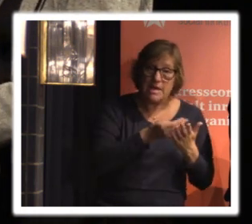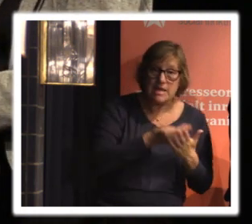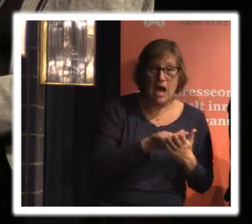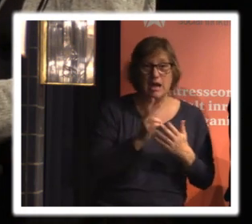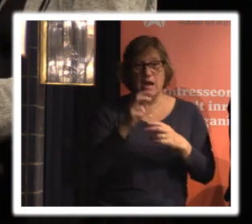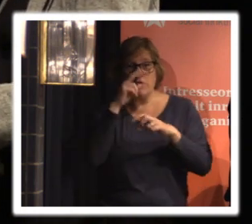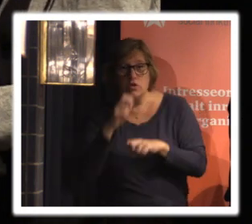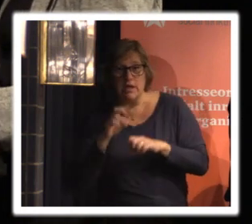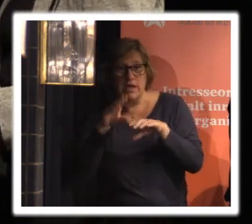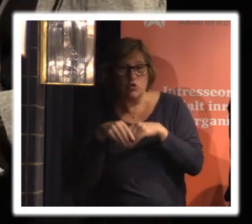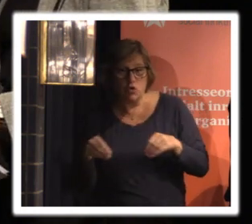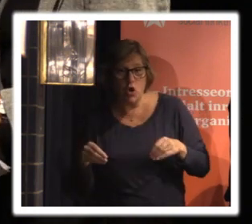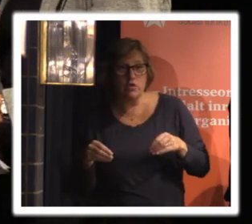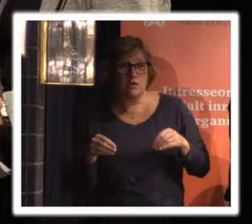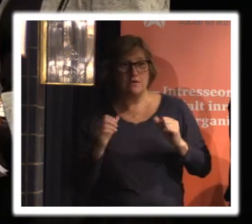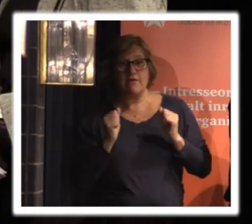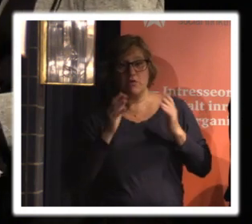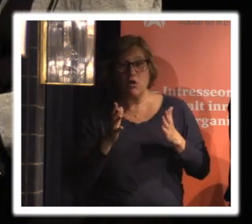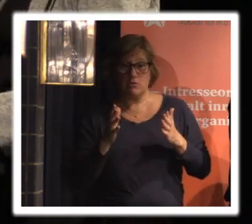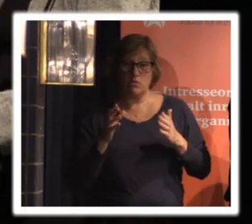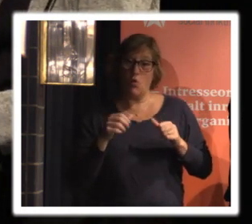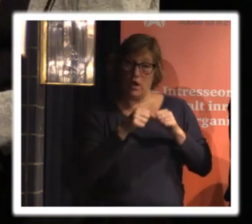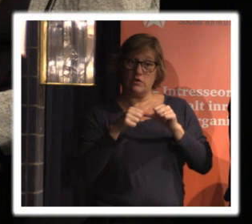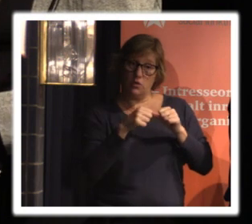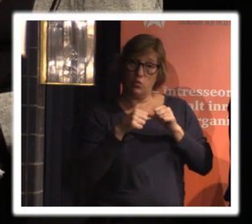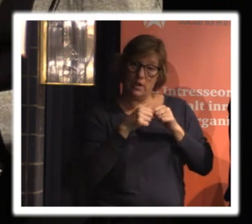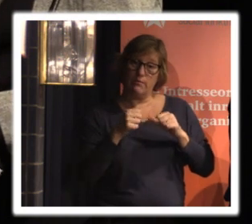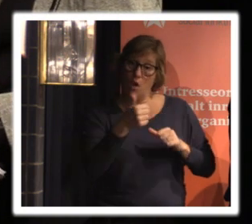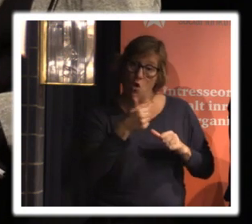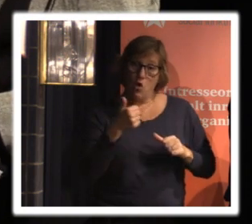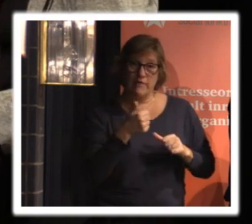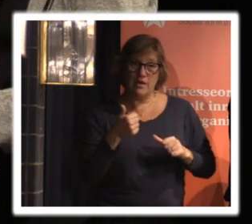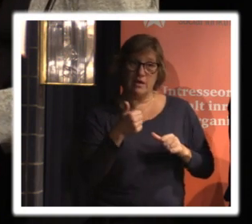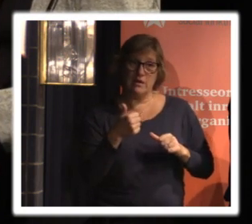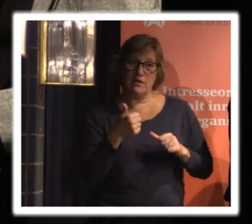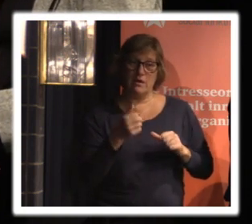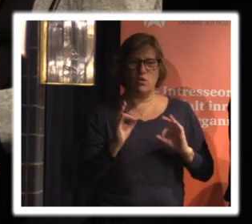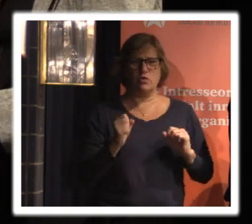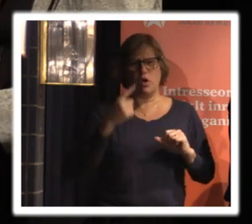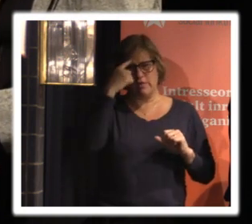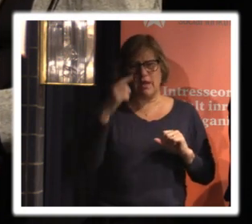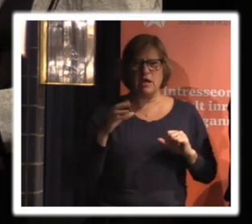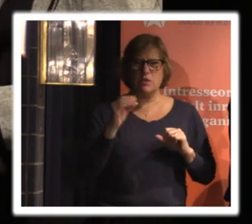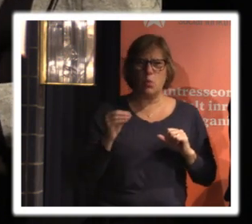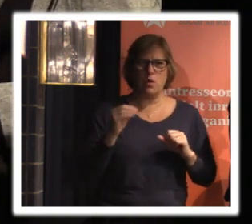forskningsresultat eller så som man vill ha som organisation har ni tänkt någonting hur man vad ska man tänka